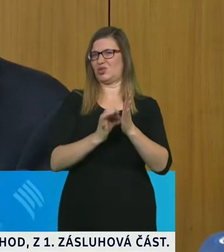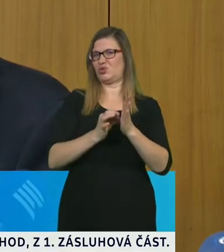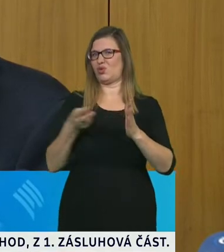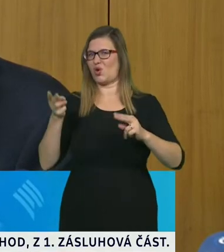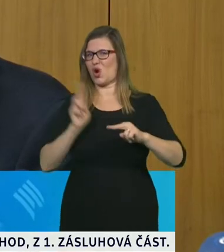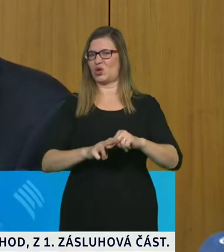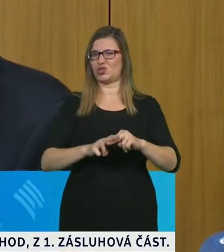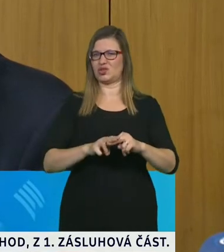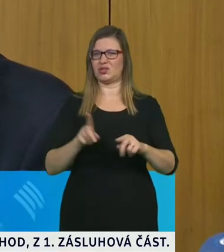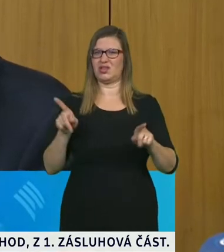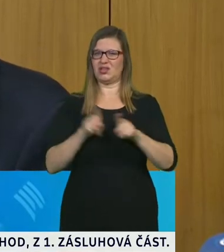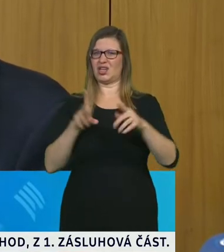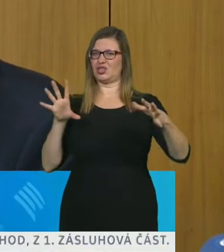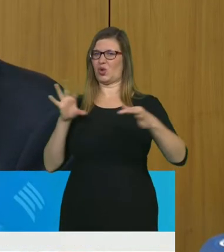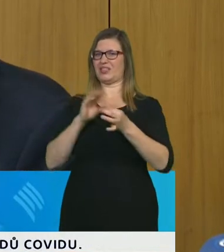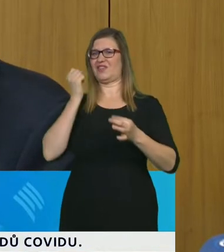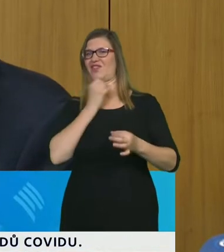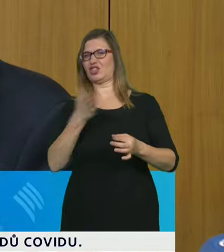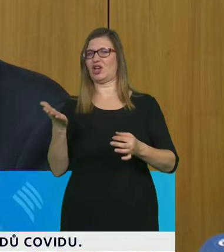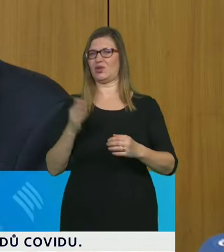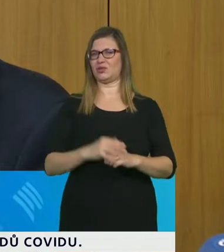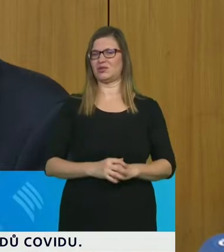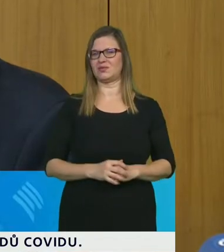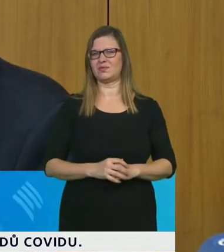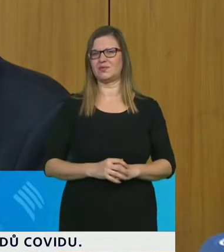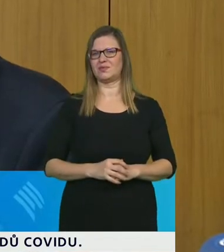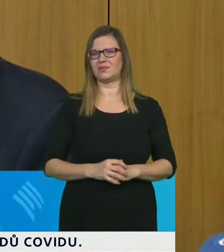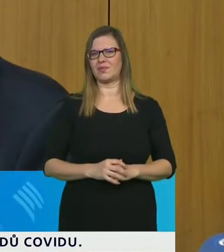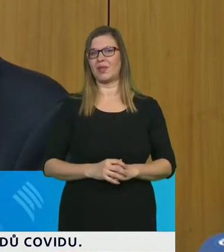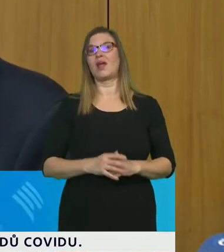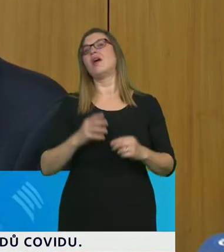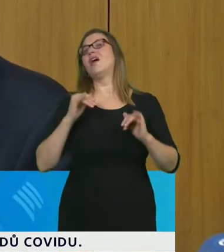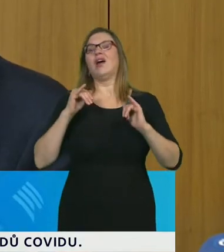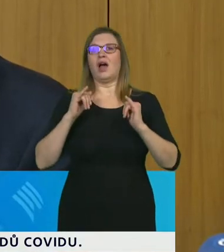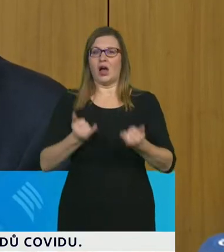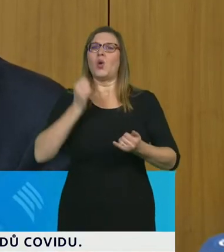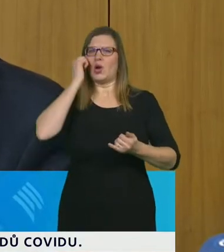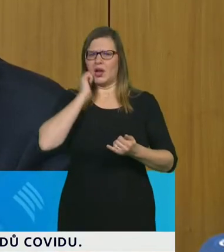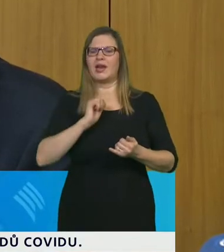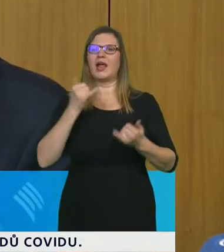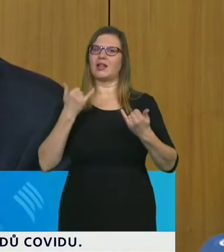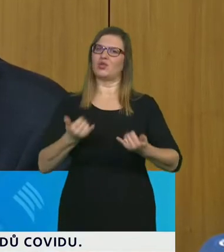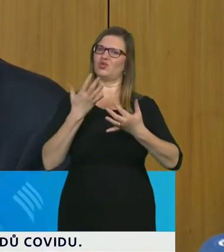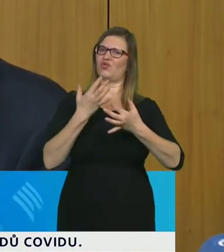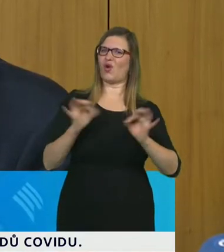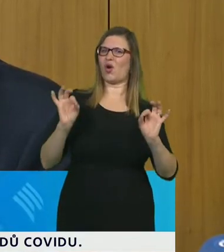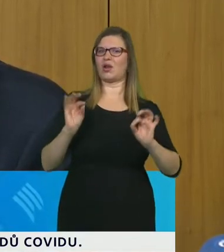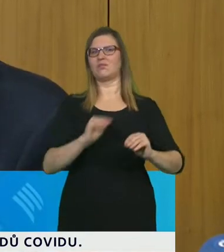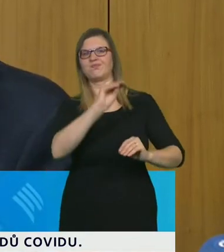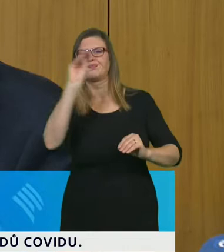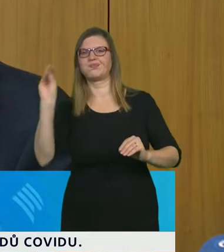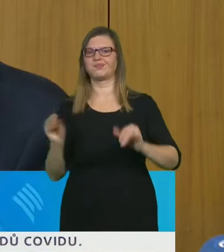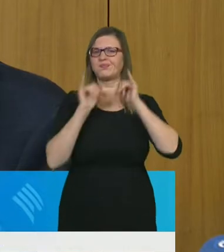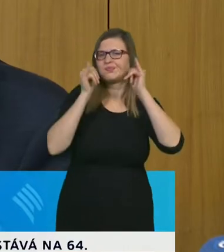Mobilita se zvýšila asi o 30 % a pravděpodobně tato data jsou vždy s nějak kolikadením zpožděním,